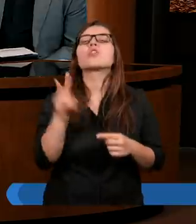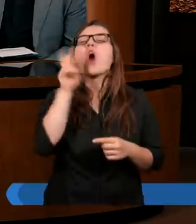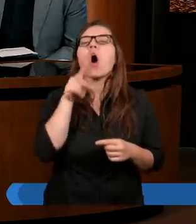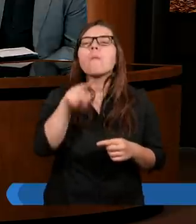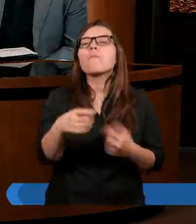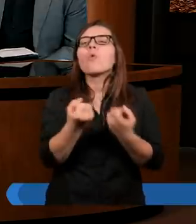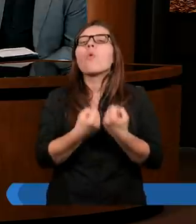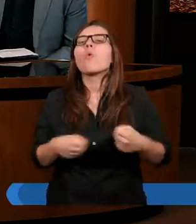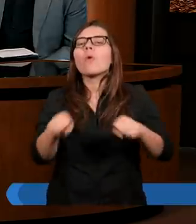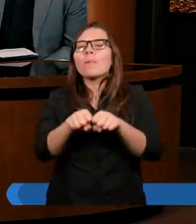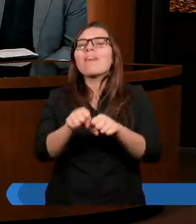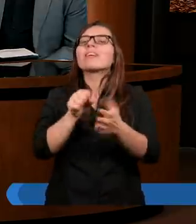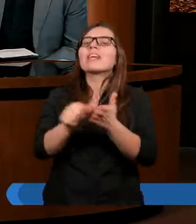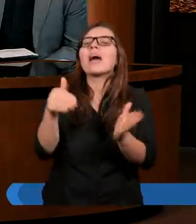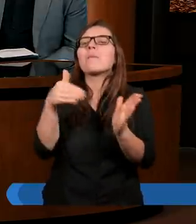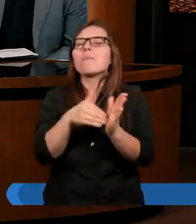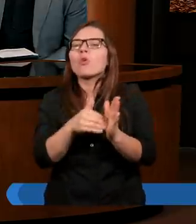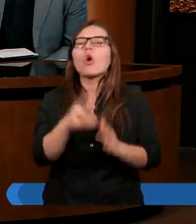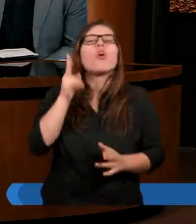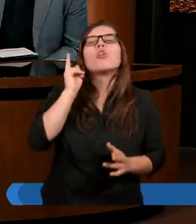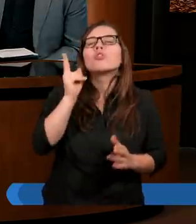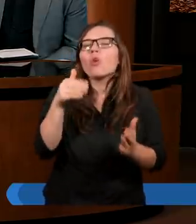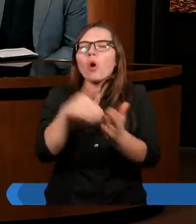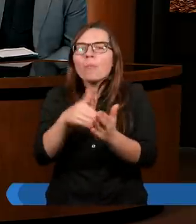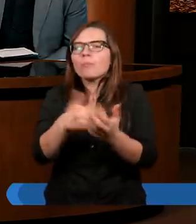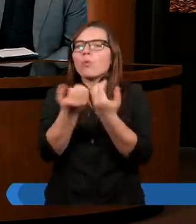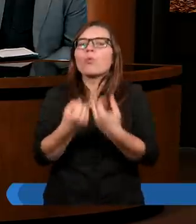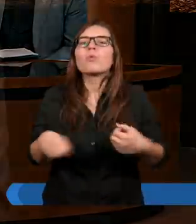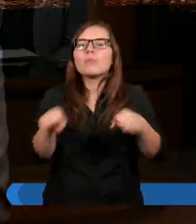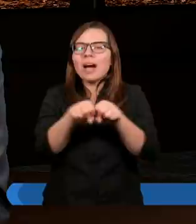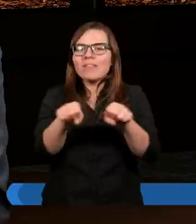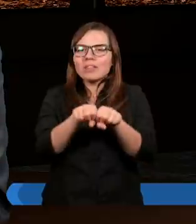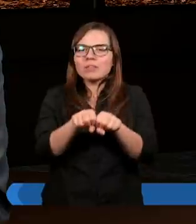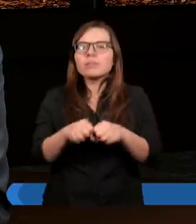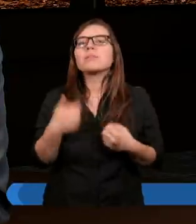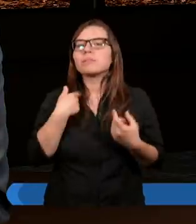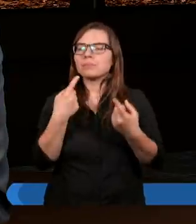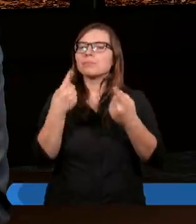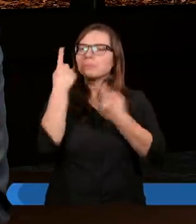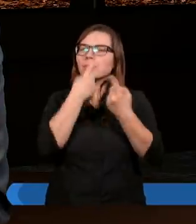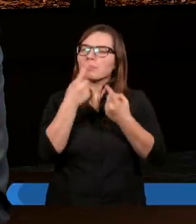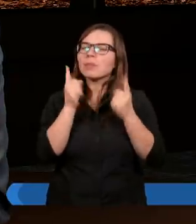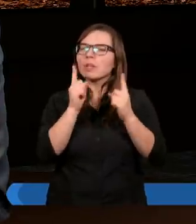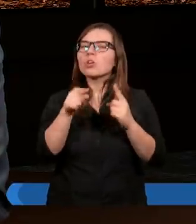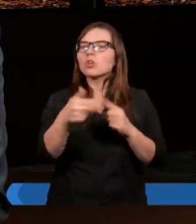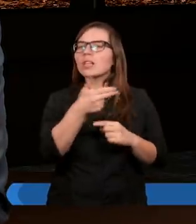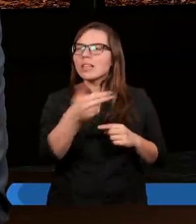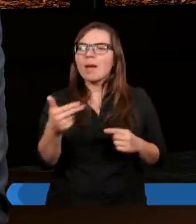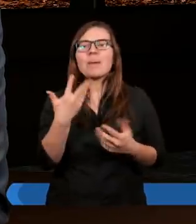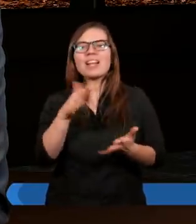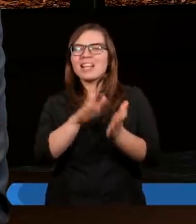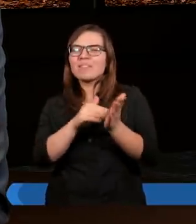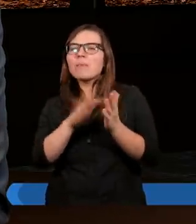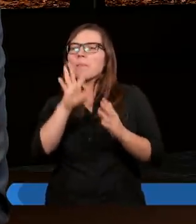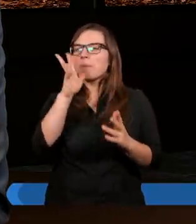usprawiedliwienie jest potrzebne, kto potrzebuje usprawiedliwienia. Zauważyłeś słusznie, że temat jest niezwykle